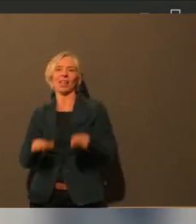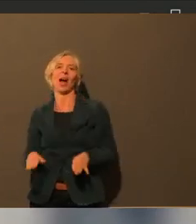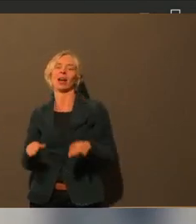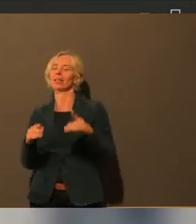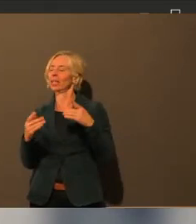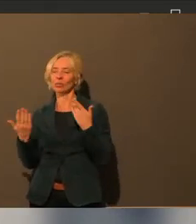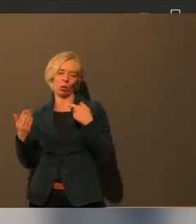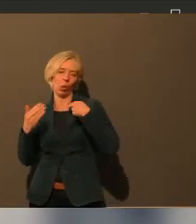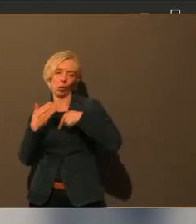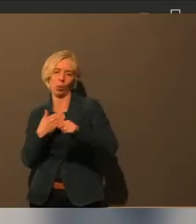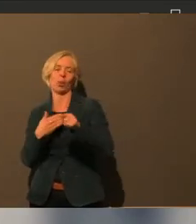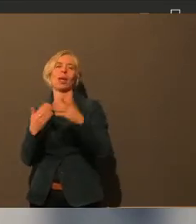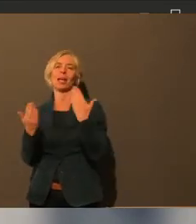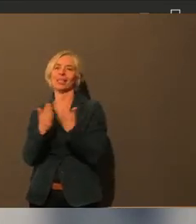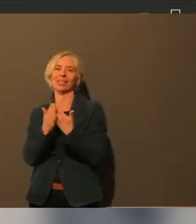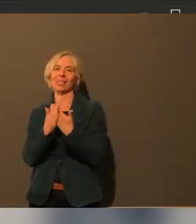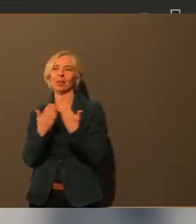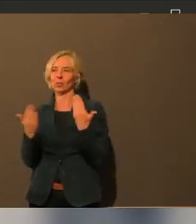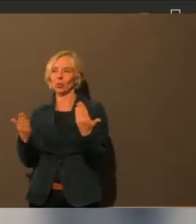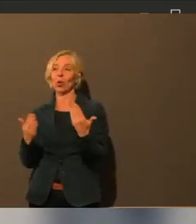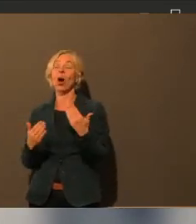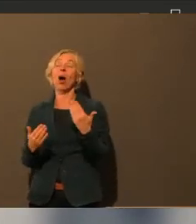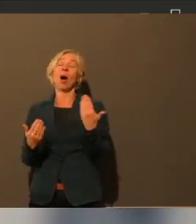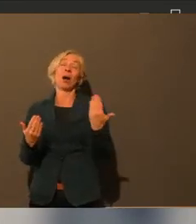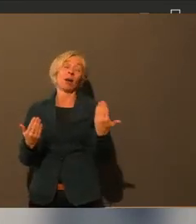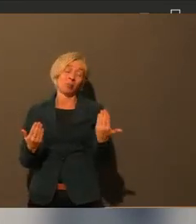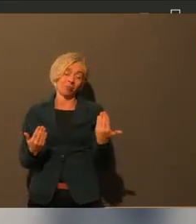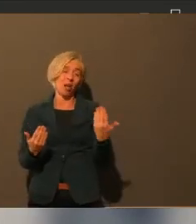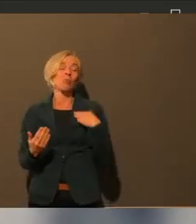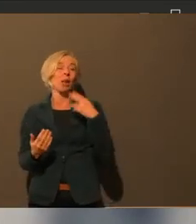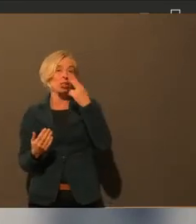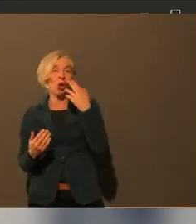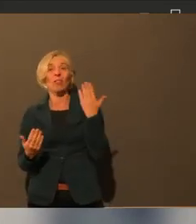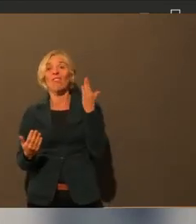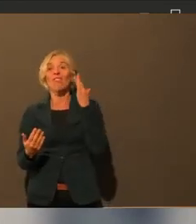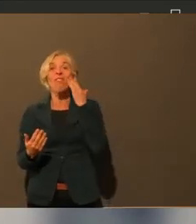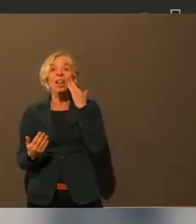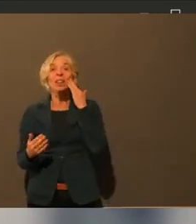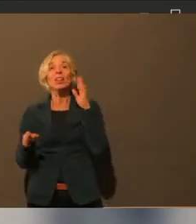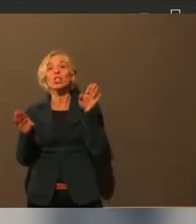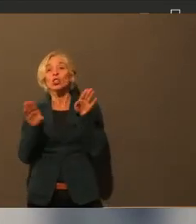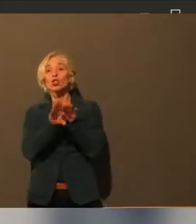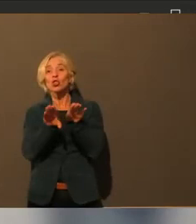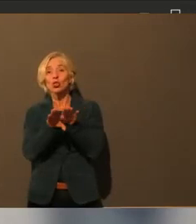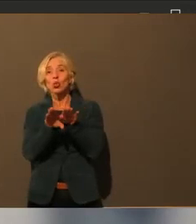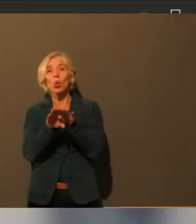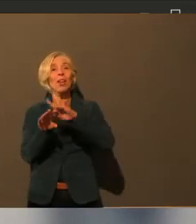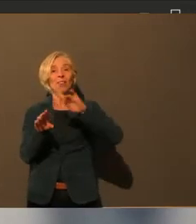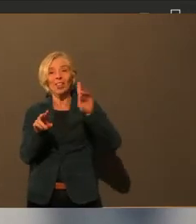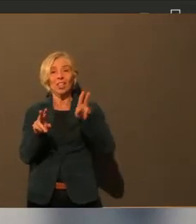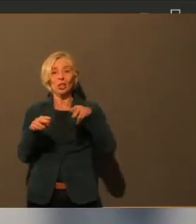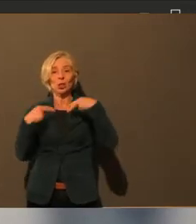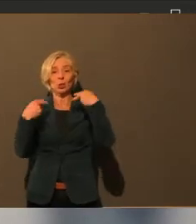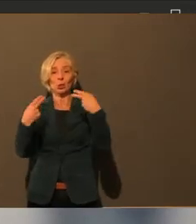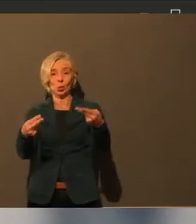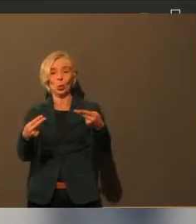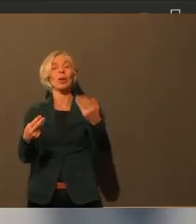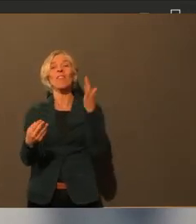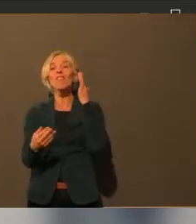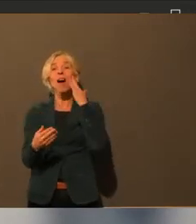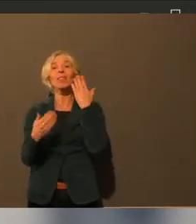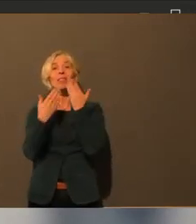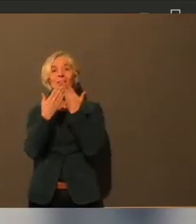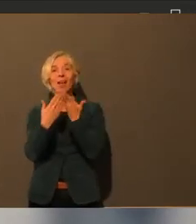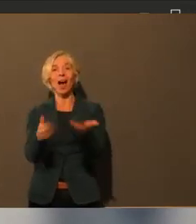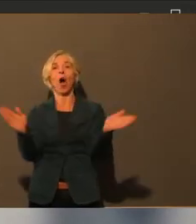auch immer, also ich traue mich ja schon gar nicht, mir irgendein Datum zu sagen, wann auch immer die Schulen auch wieder dann geöffnet werden und in welcher Form